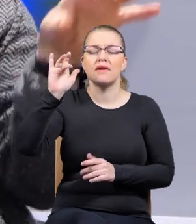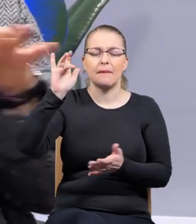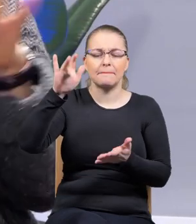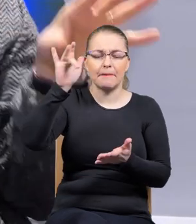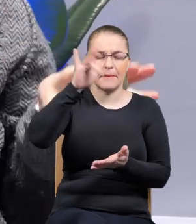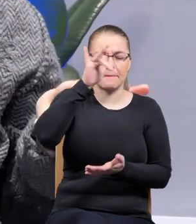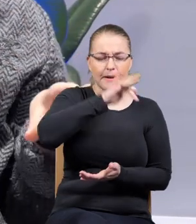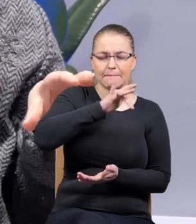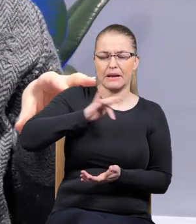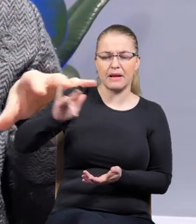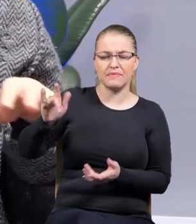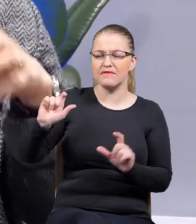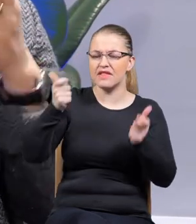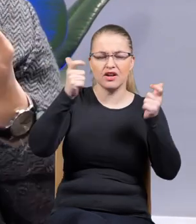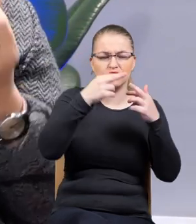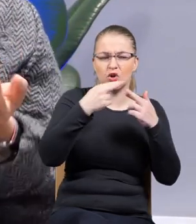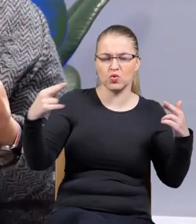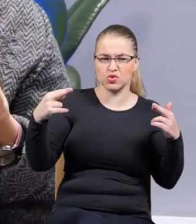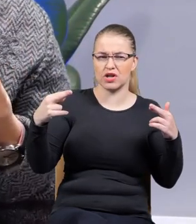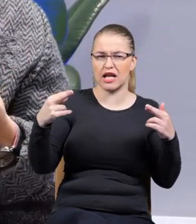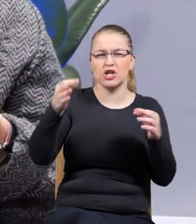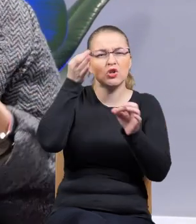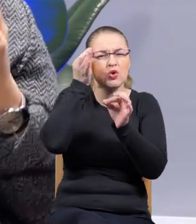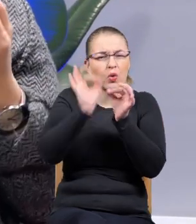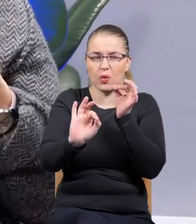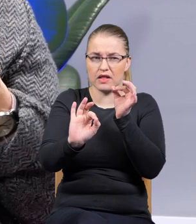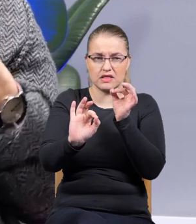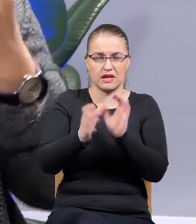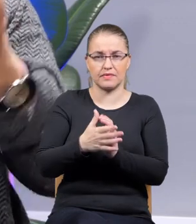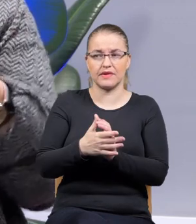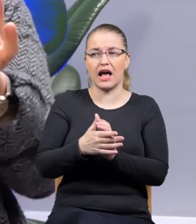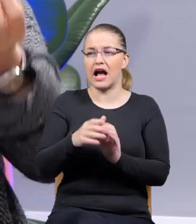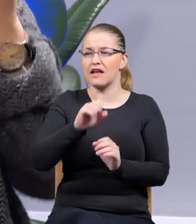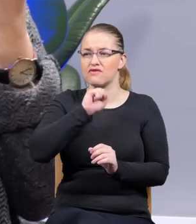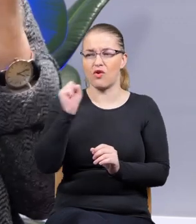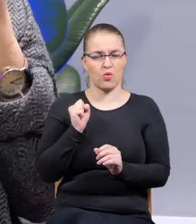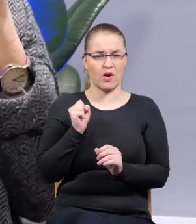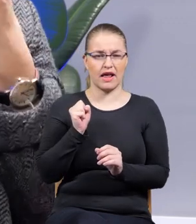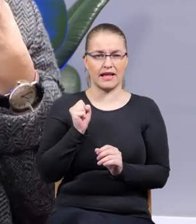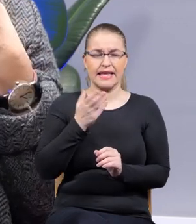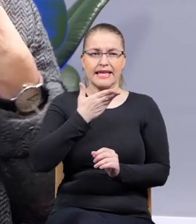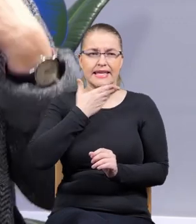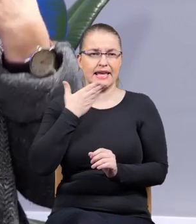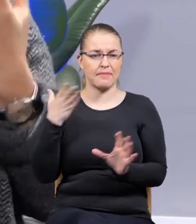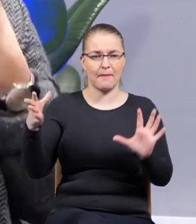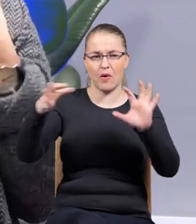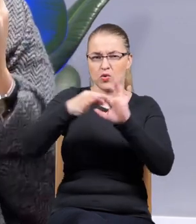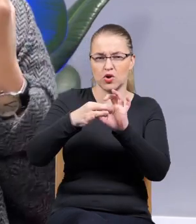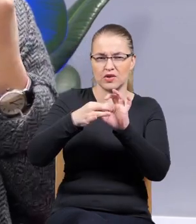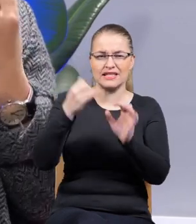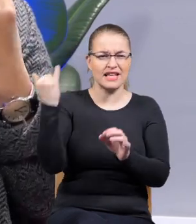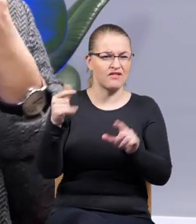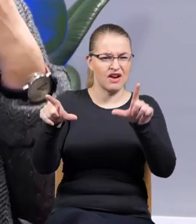zdarzenia, oderwane od siebie, bardzo szczegółowe, ale kompletnie jakby wyciągnięte z kontekstu i zawsze